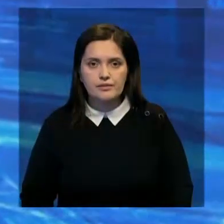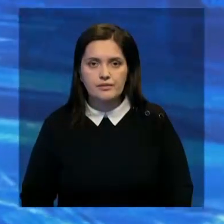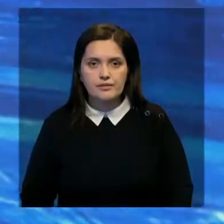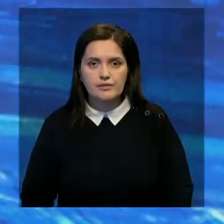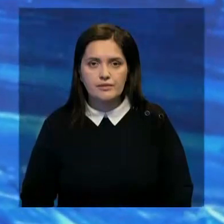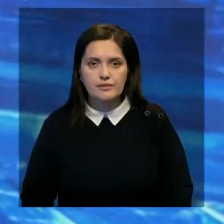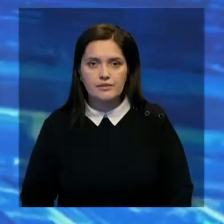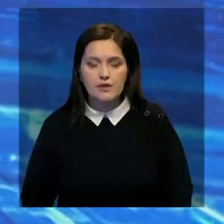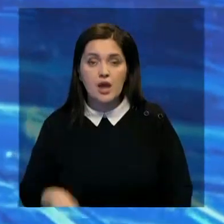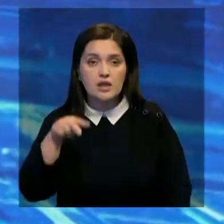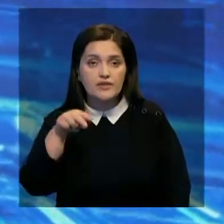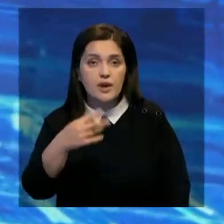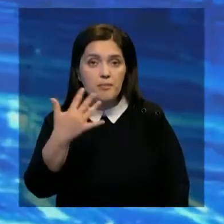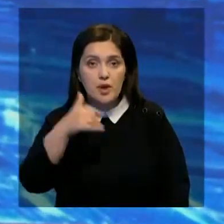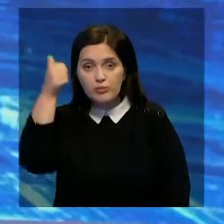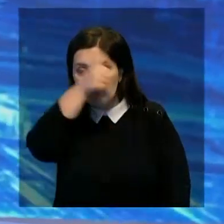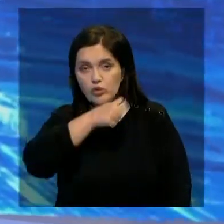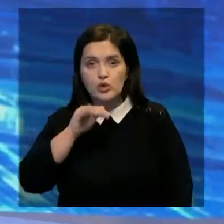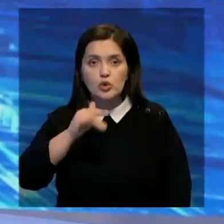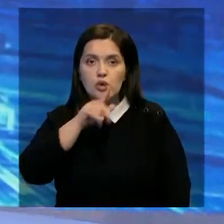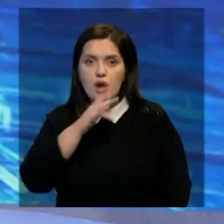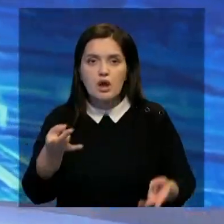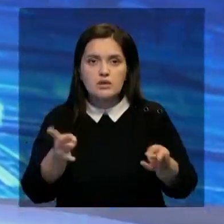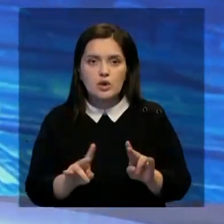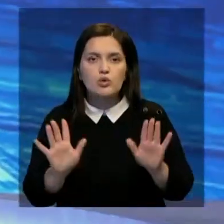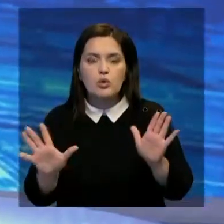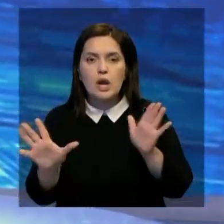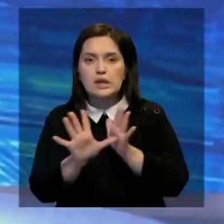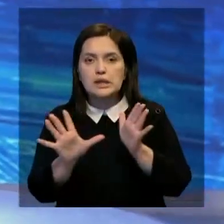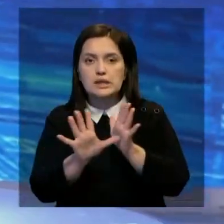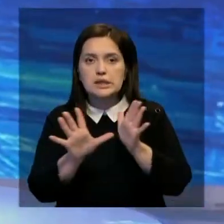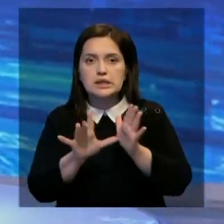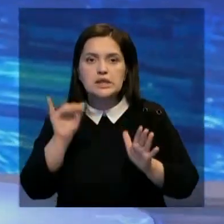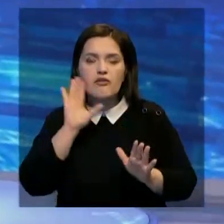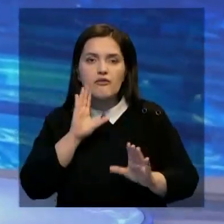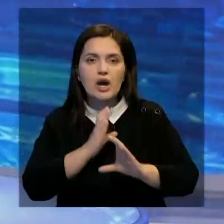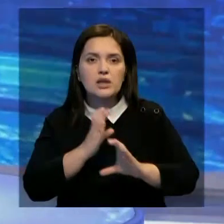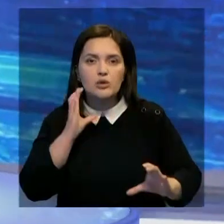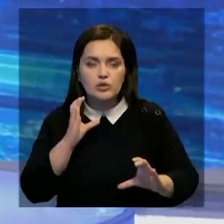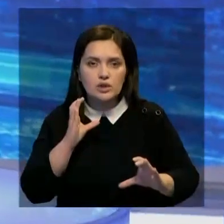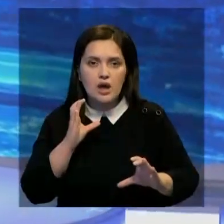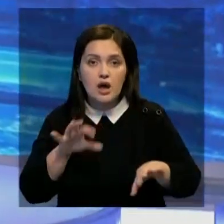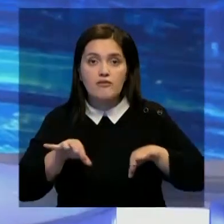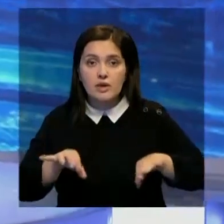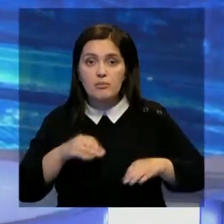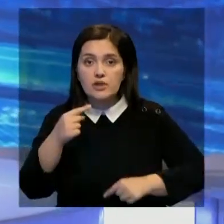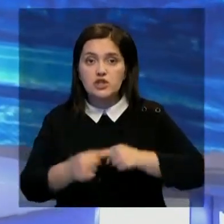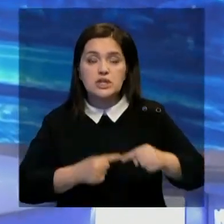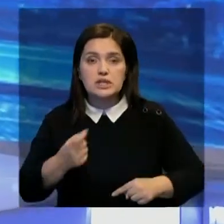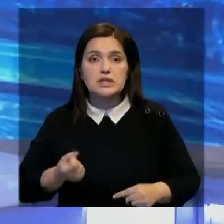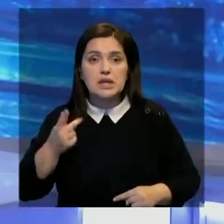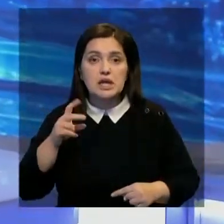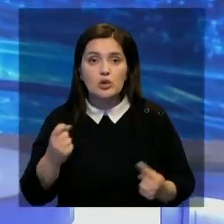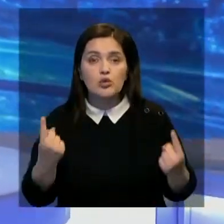К 50-му году в Южной Корее останутся только лишь электрические и водородные автомобили. И уже через несколько лет